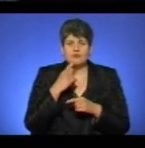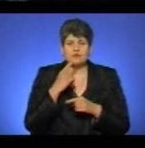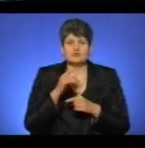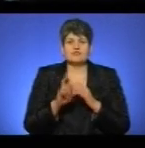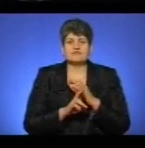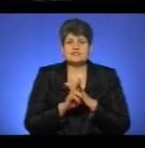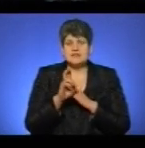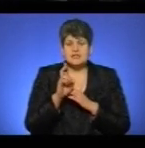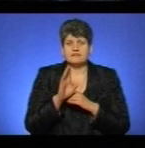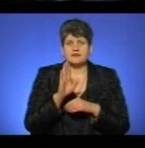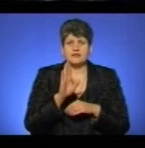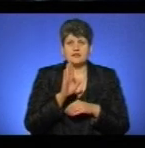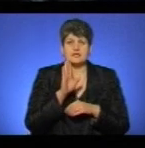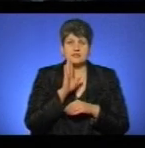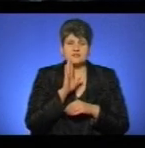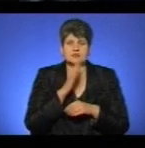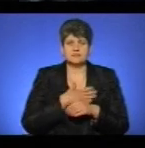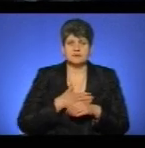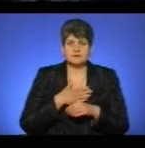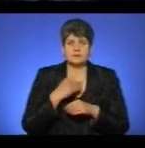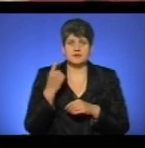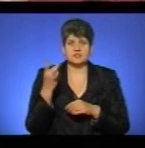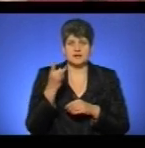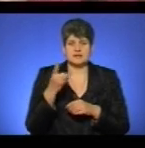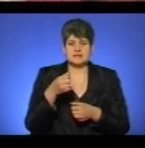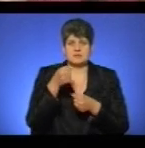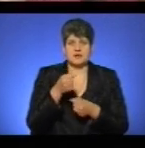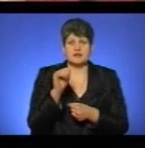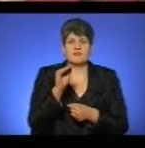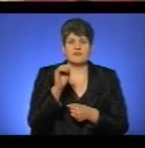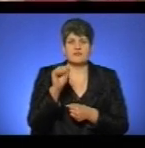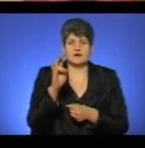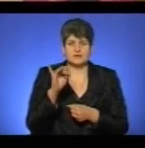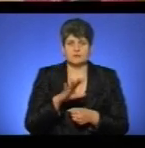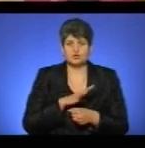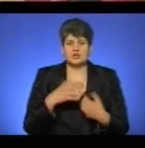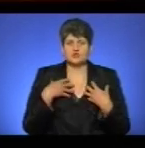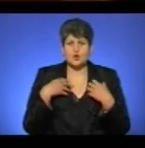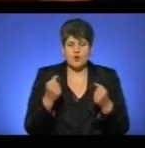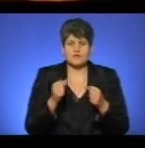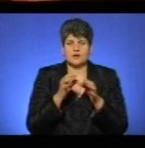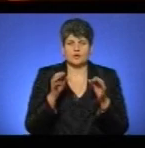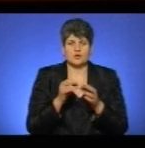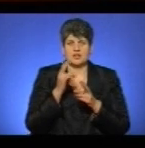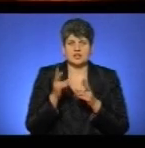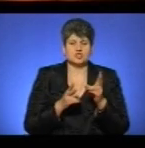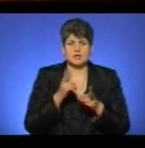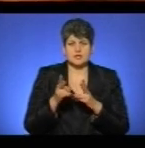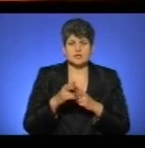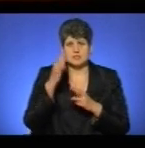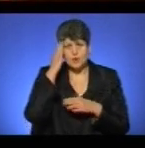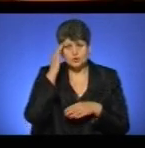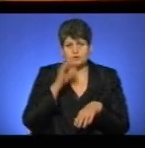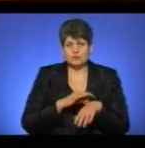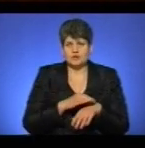дівчина знепритомніла від хвилювання, бо вперше тримала фани. Мати каже, вона була здорова, не скаржилася на головні болі і на серце.